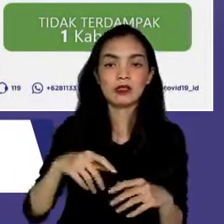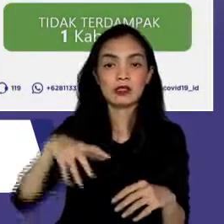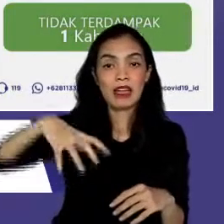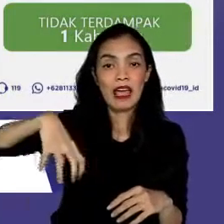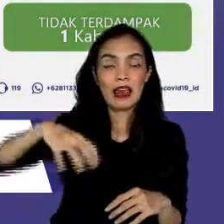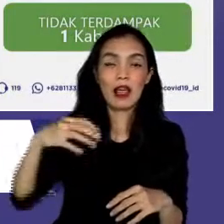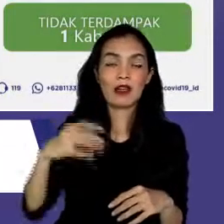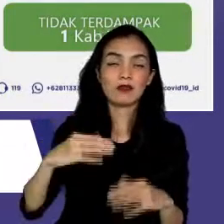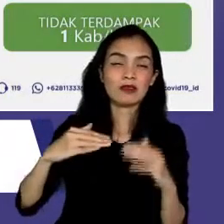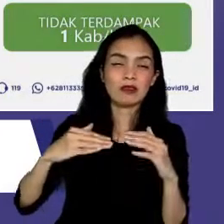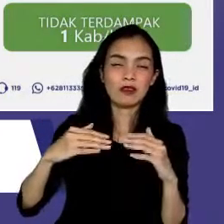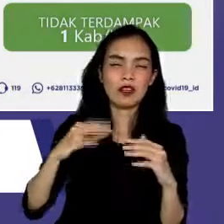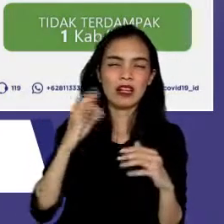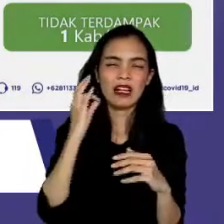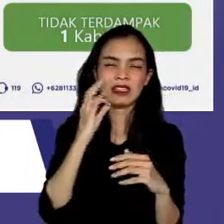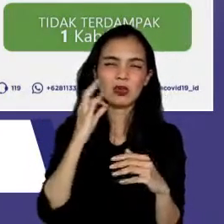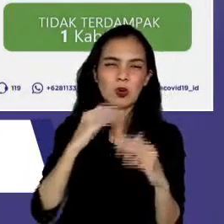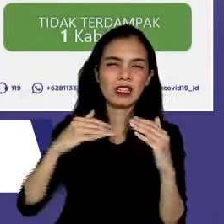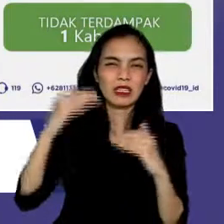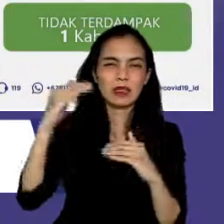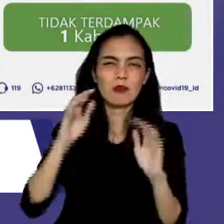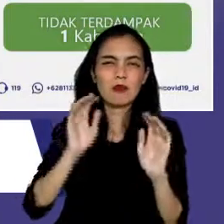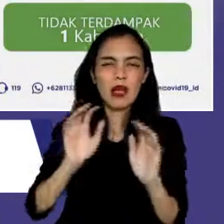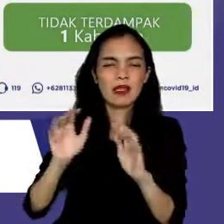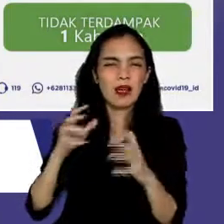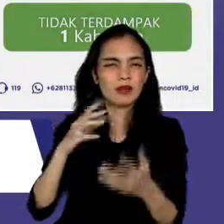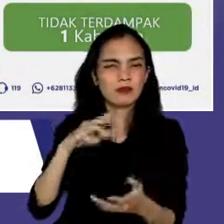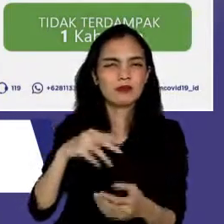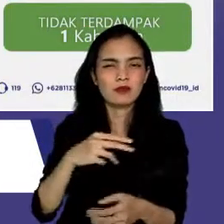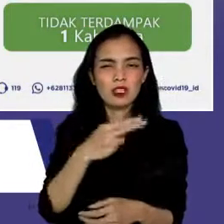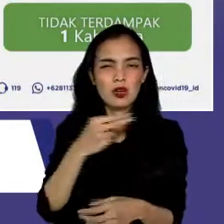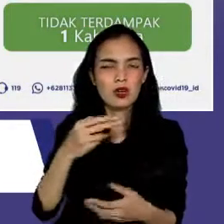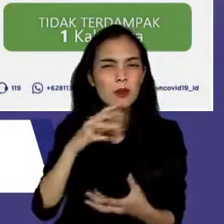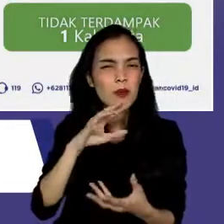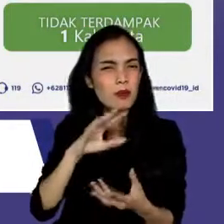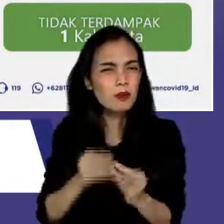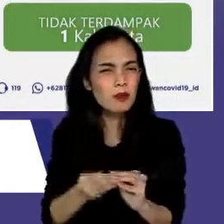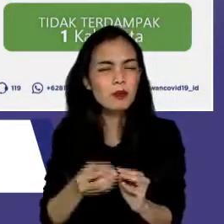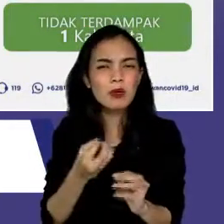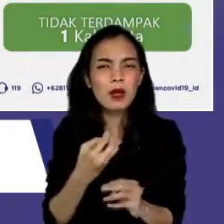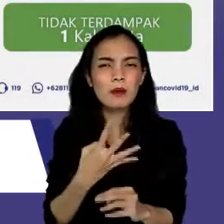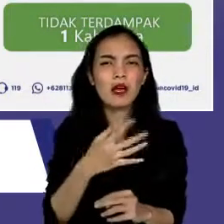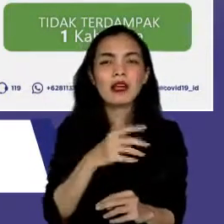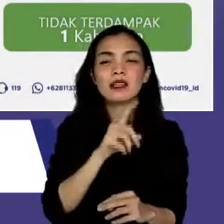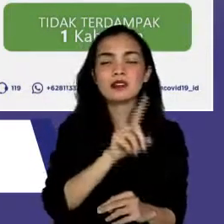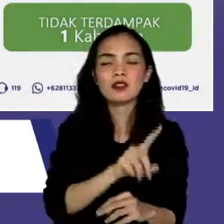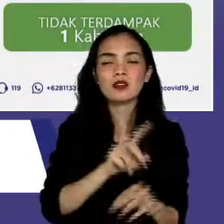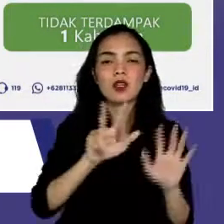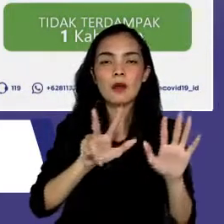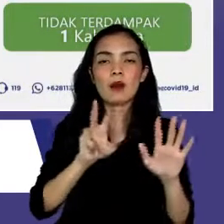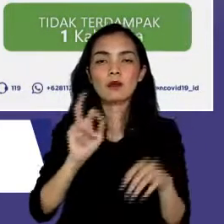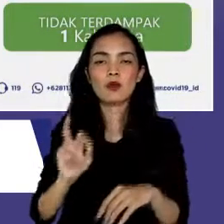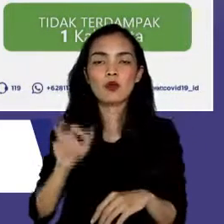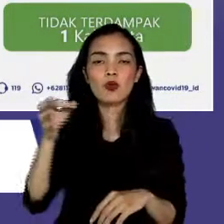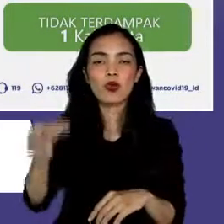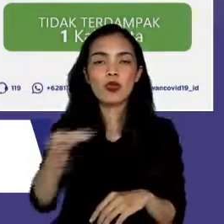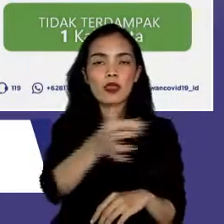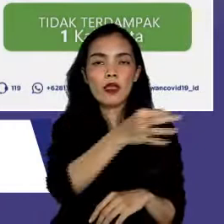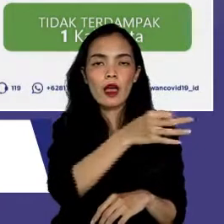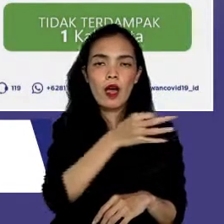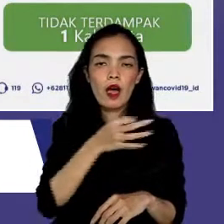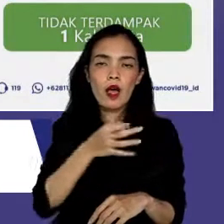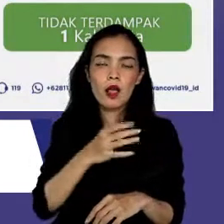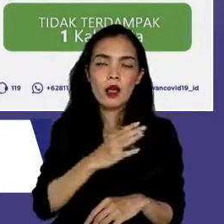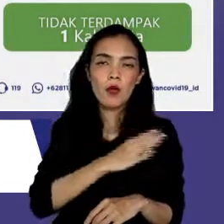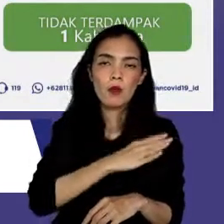menjadi yang terbanyak sepanjang pandemi, yaitu 180 kabupaten-kota. Adapun